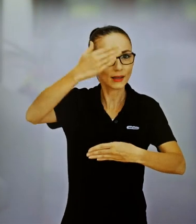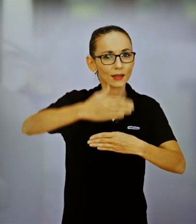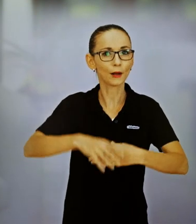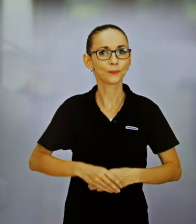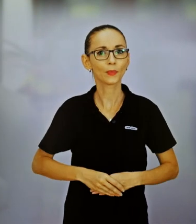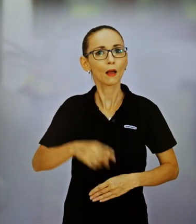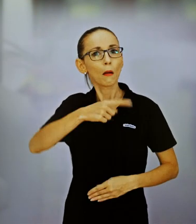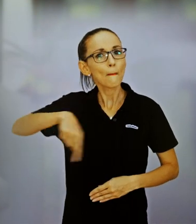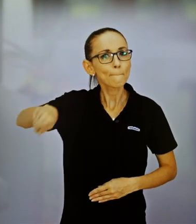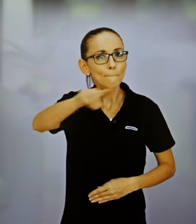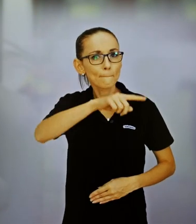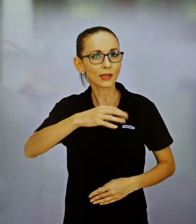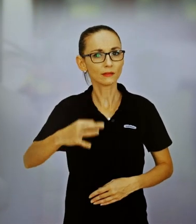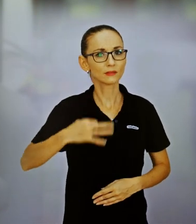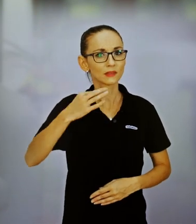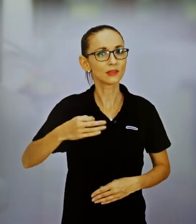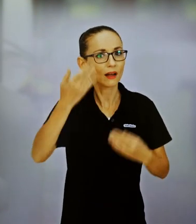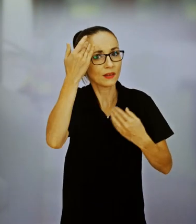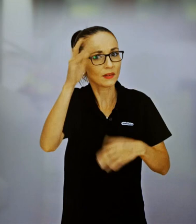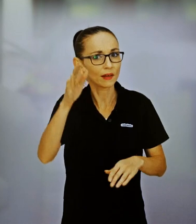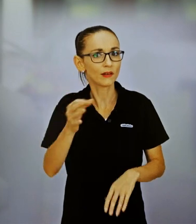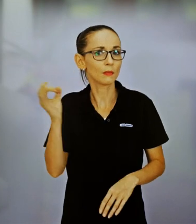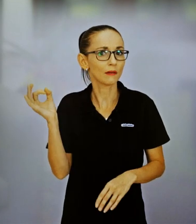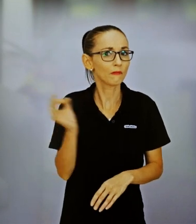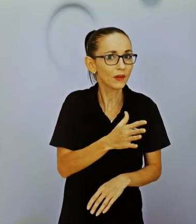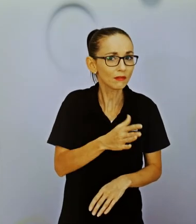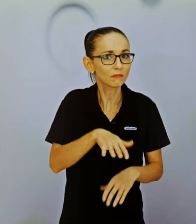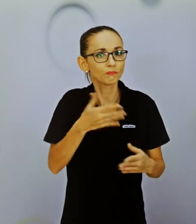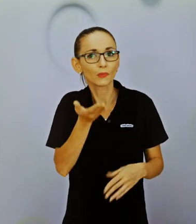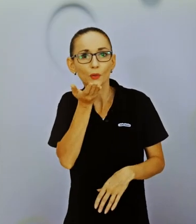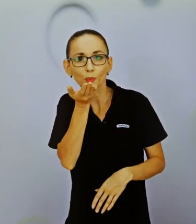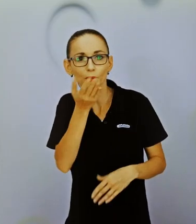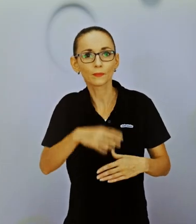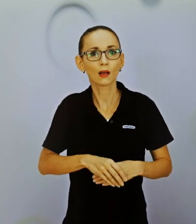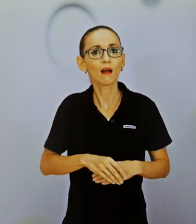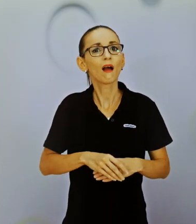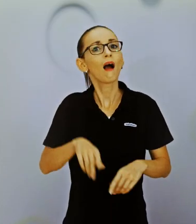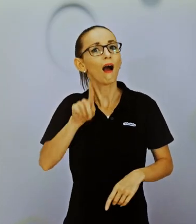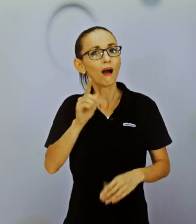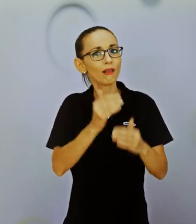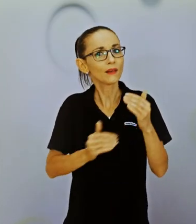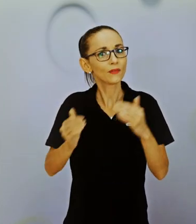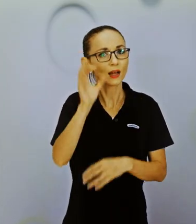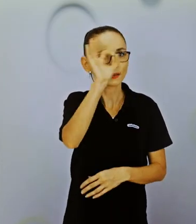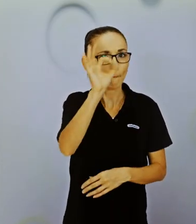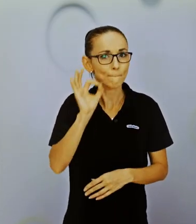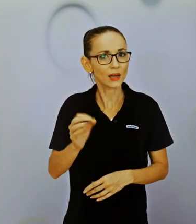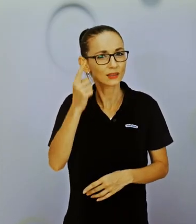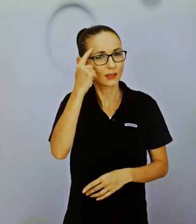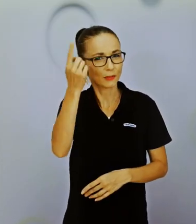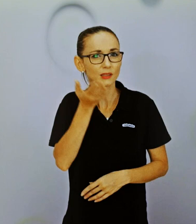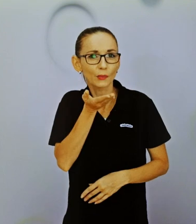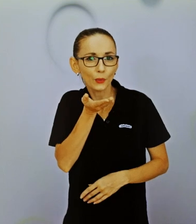ľudia zdraví, ktorí si myslia, že oni to nedokážu. A my nevieme, či to dokážu. My to vieme